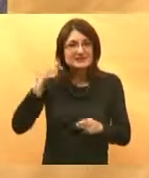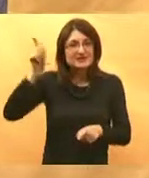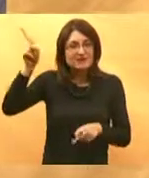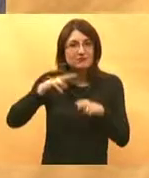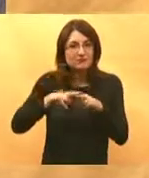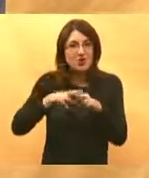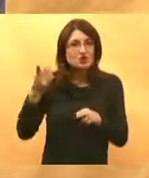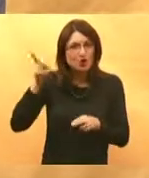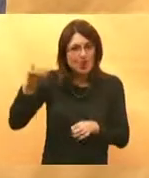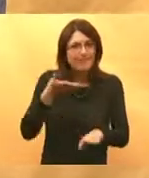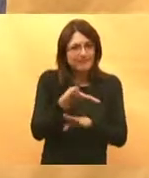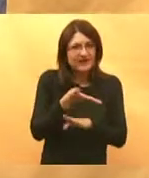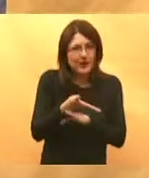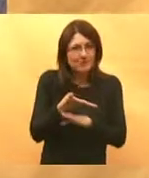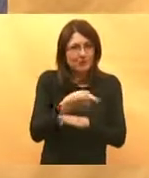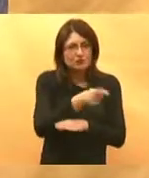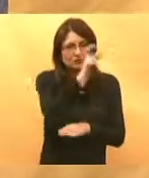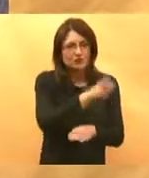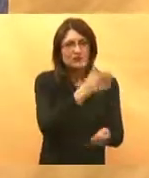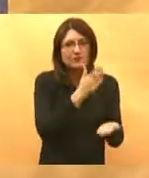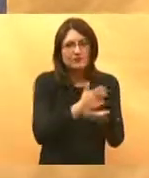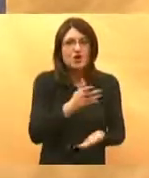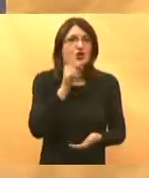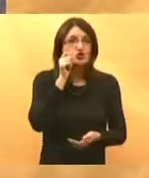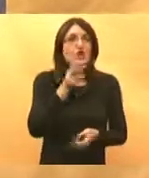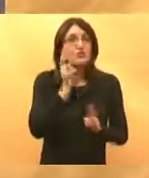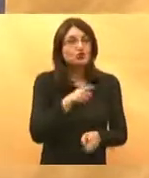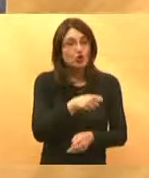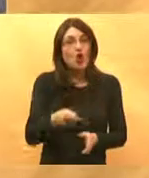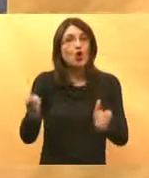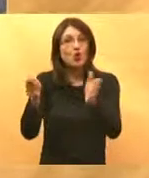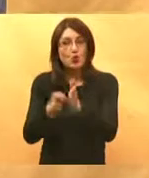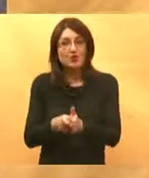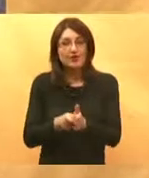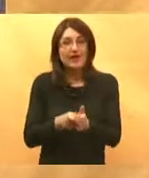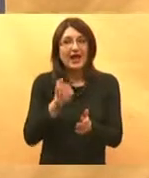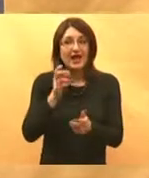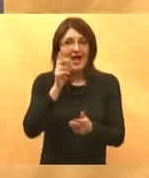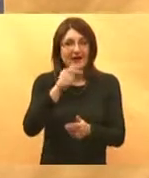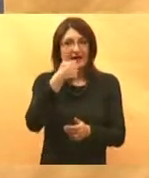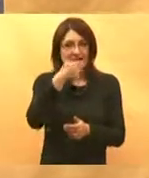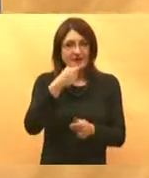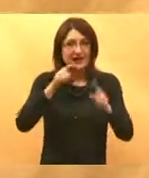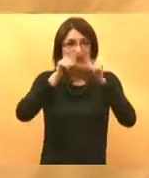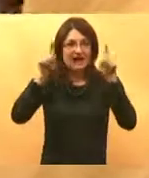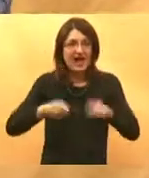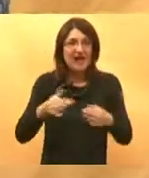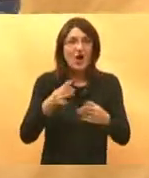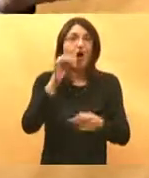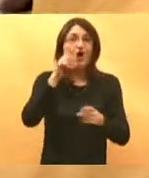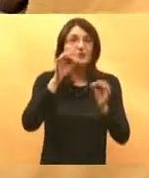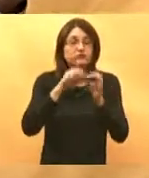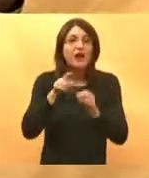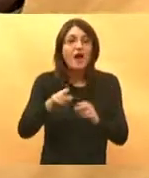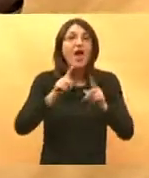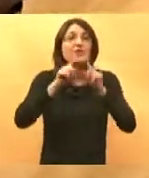preporučio da je to apsolutno nužno za terapiju tom pacijentu pacijent to može kupiti uzeti R1 račun sa svojim ojbom i onda sa tim